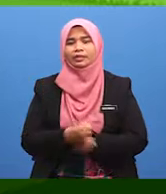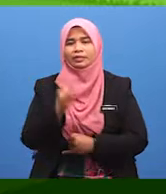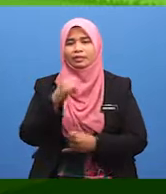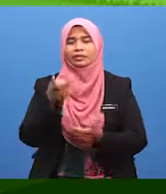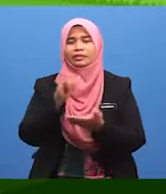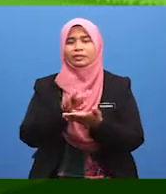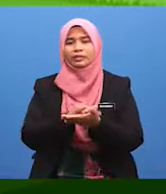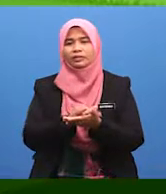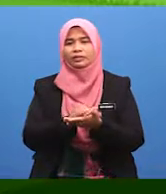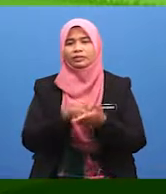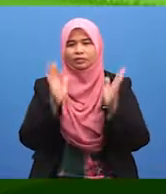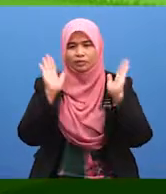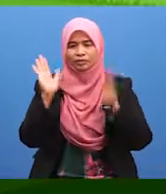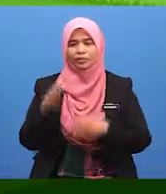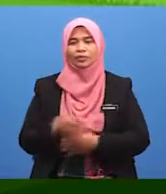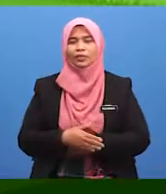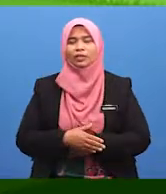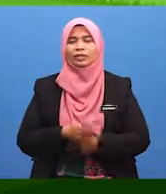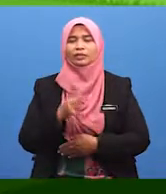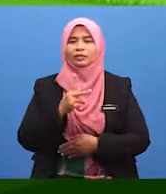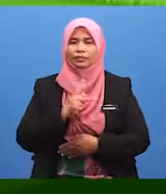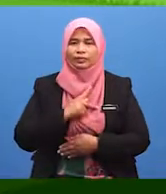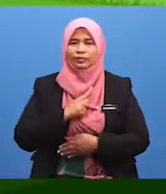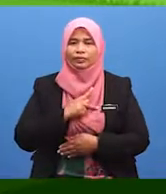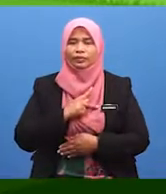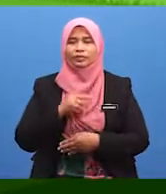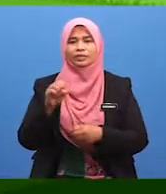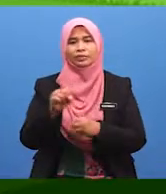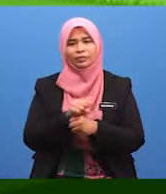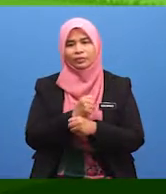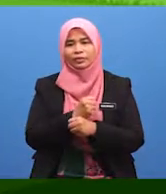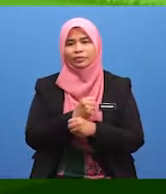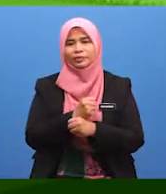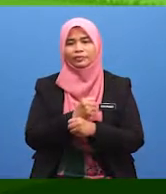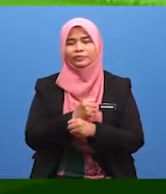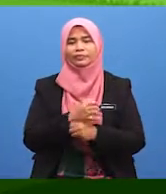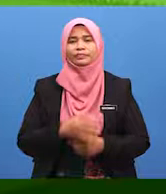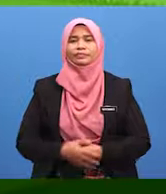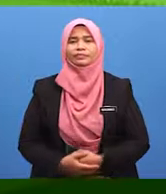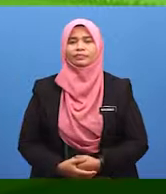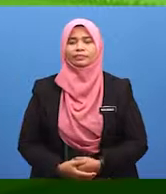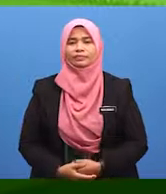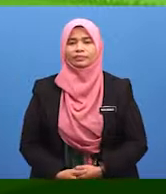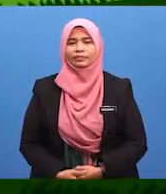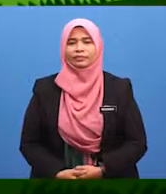iaitu solatku sempurna.